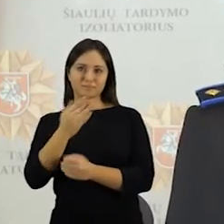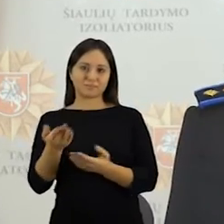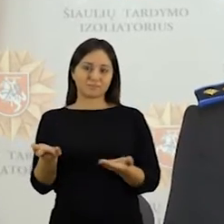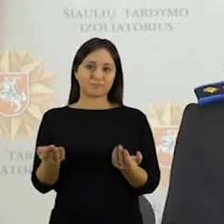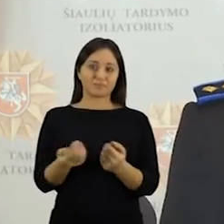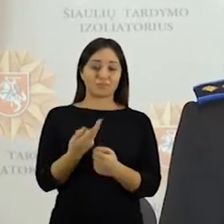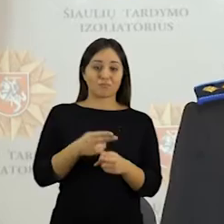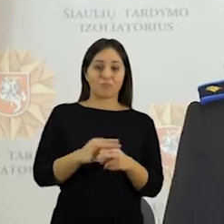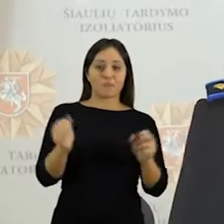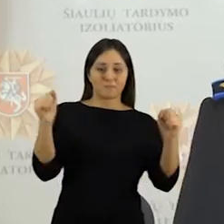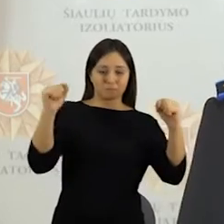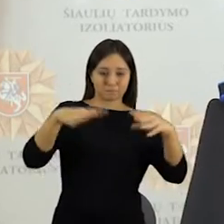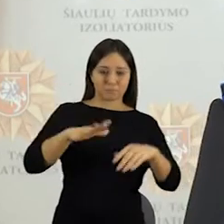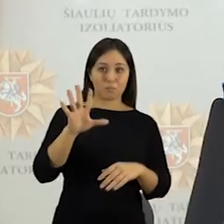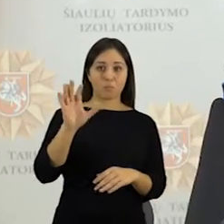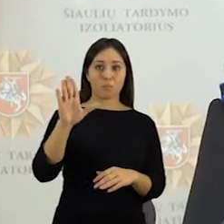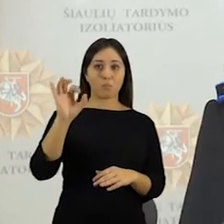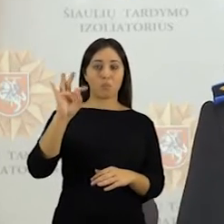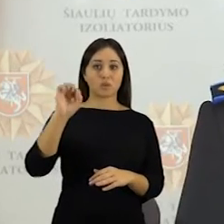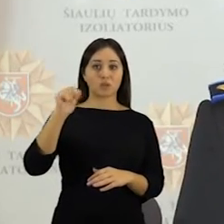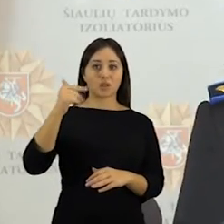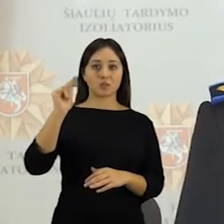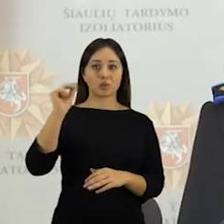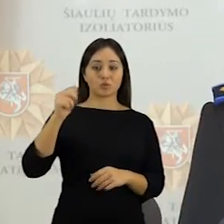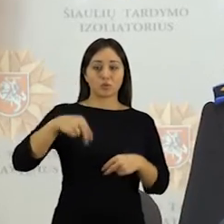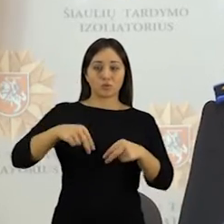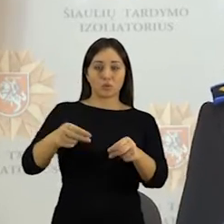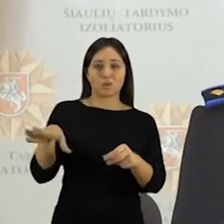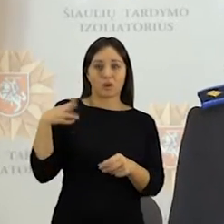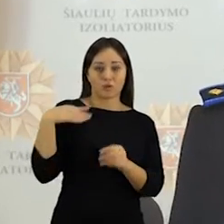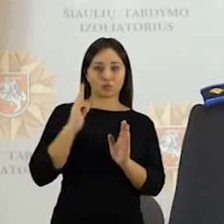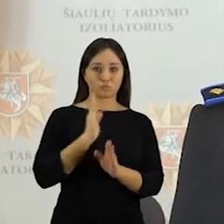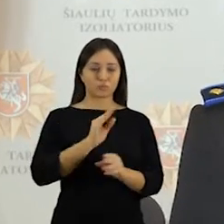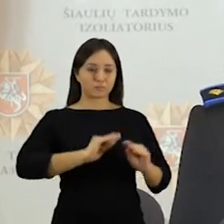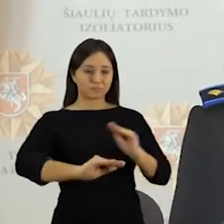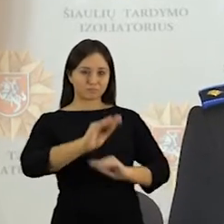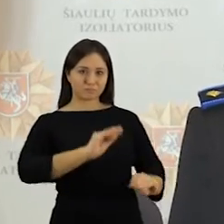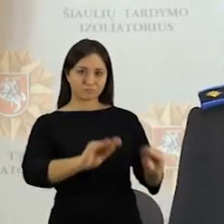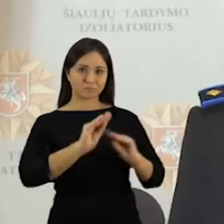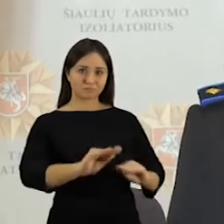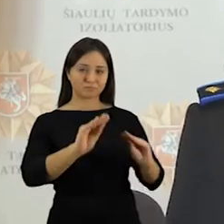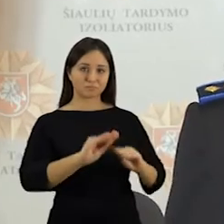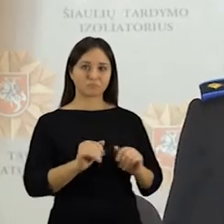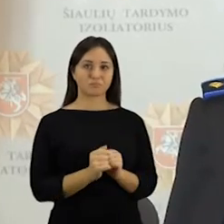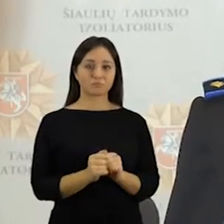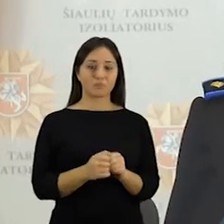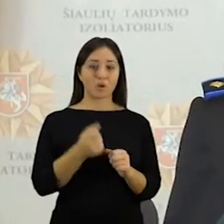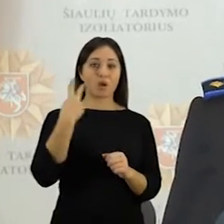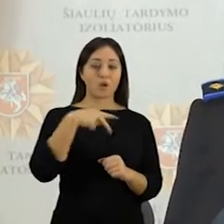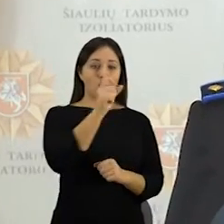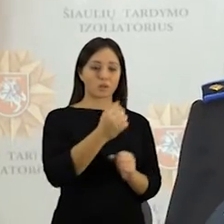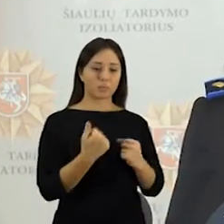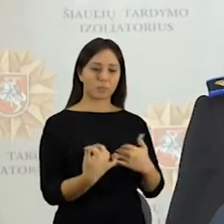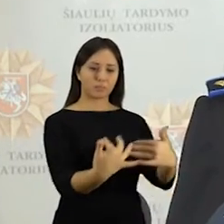kartu su botanikos sodu vykdysim edukacinę veiklą, mokysim mūsų noteistuosius tam tikrų